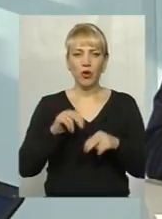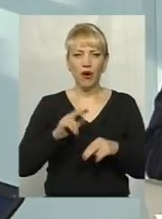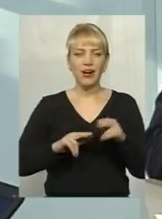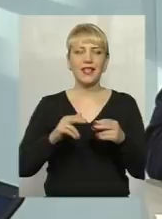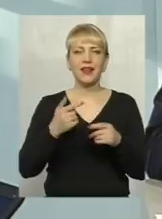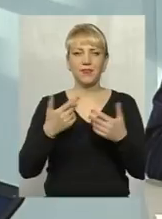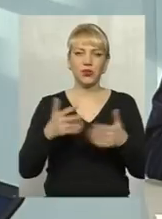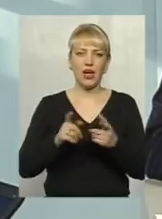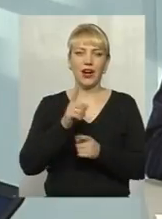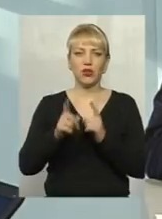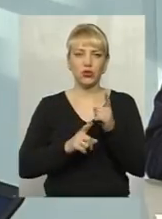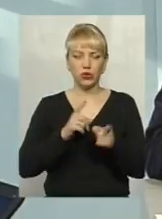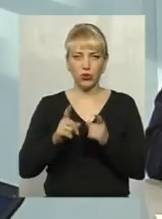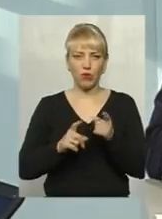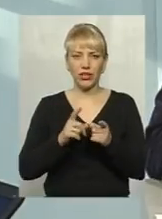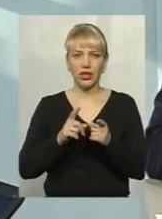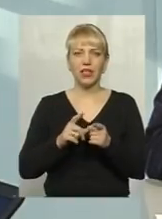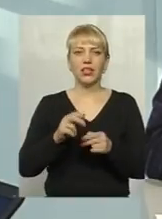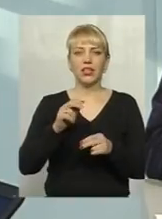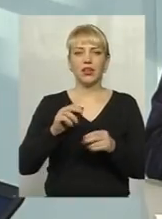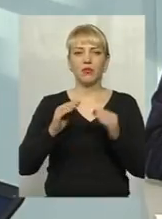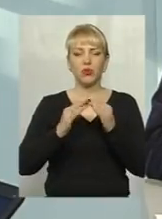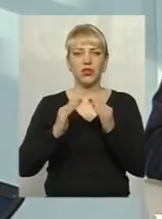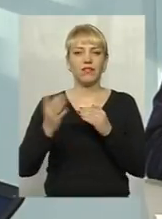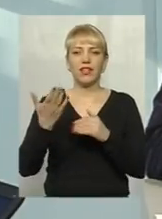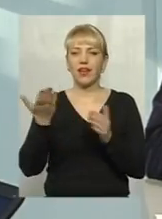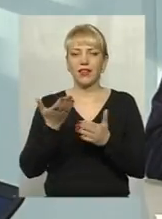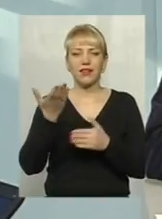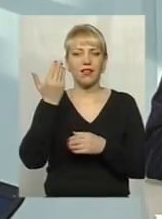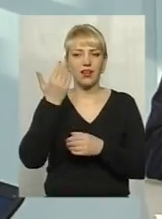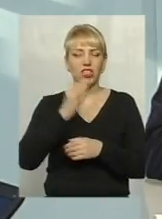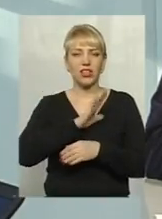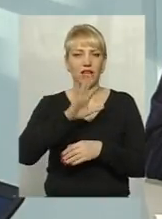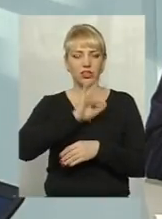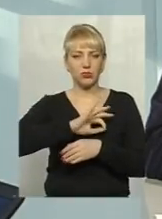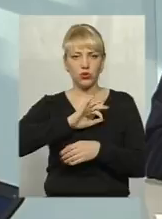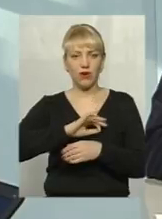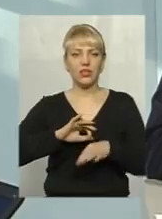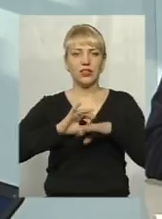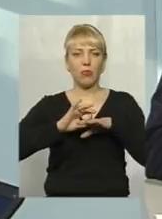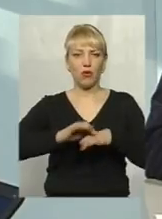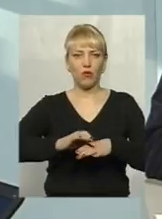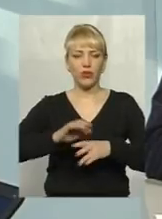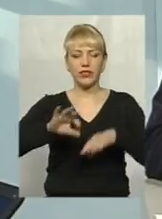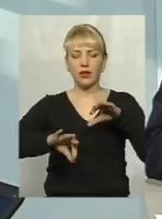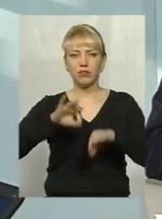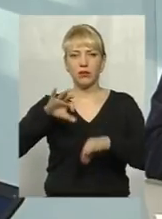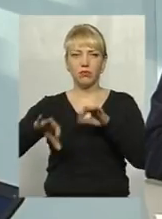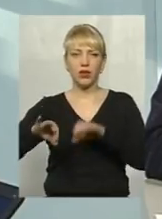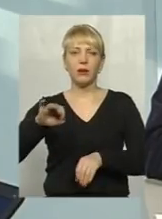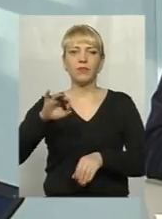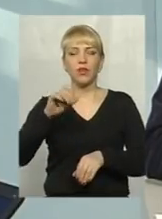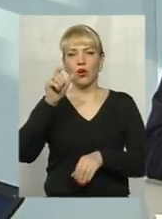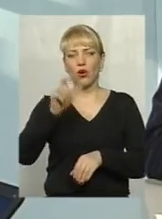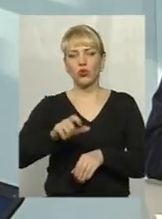або реконструйовані будівлі, які раніше не експлуатувалися. Проводиться підбір особового